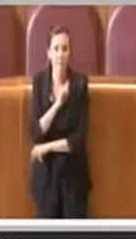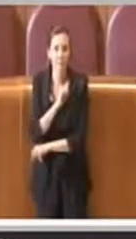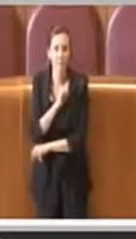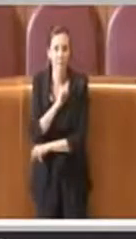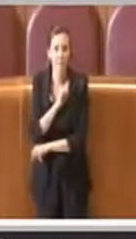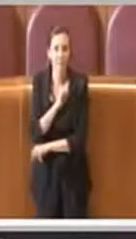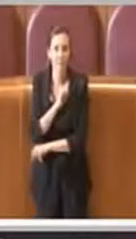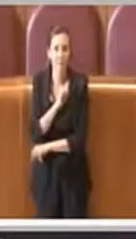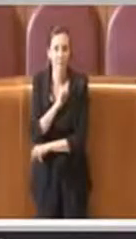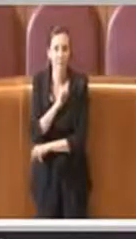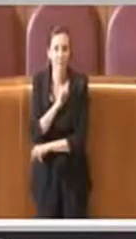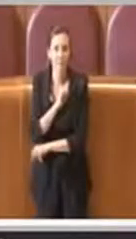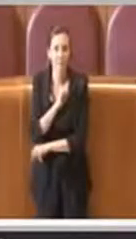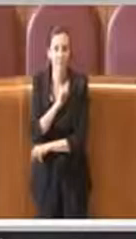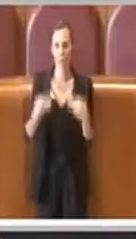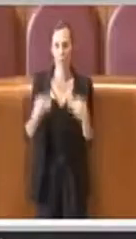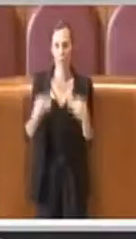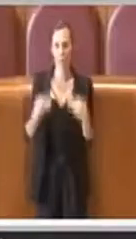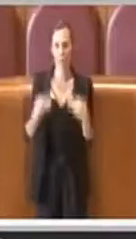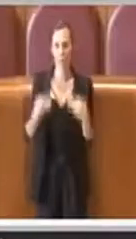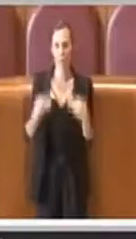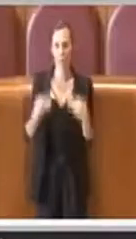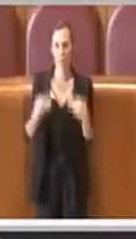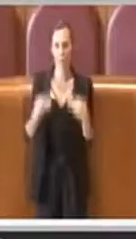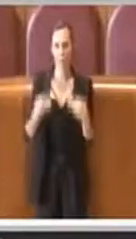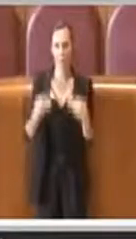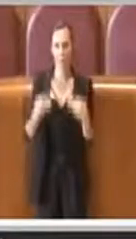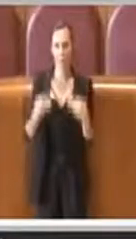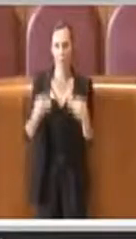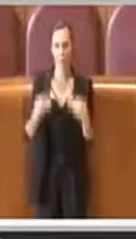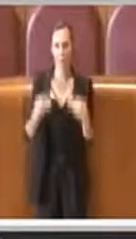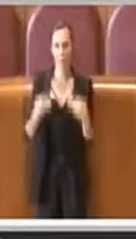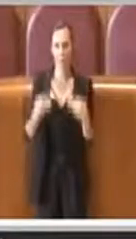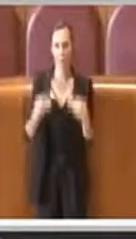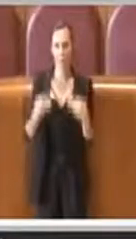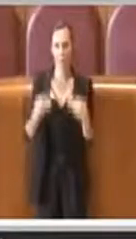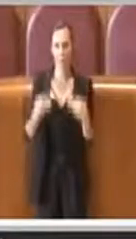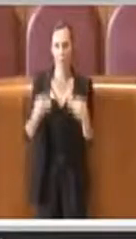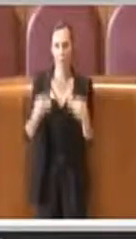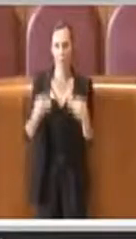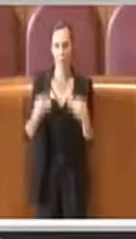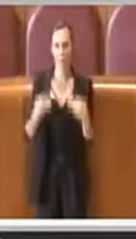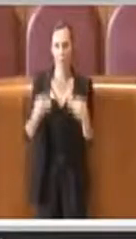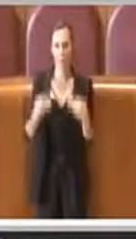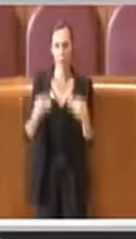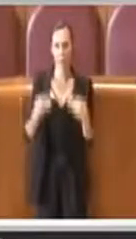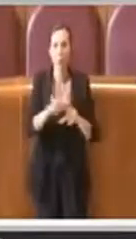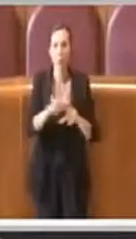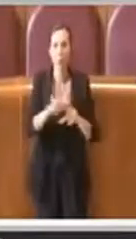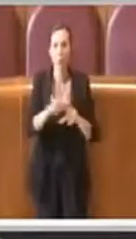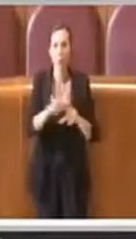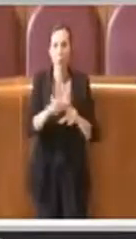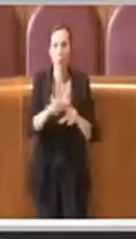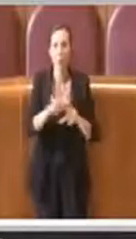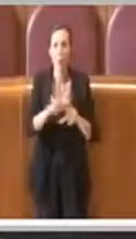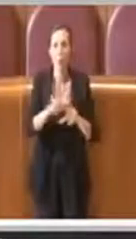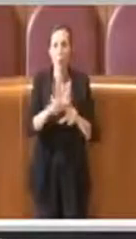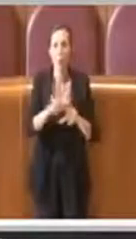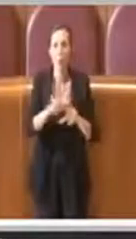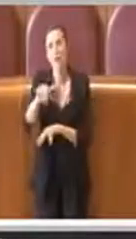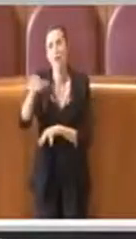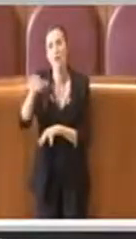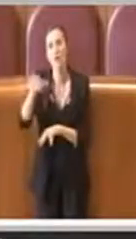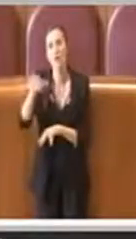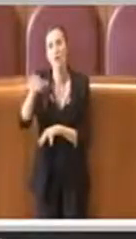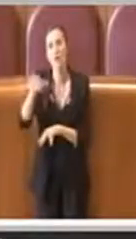nostra dignità ed anche nel rispetto della dignità dei lavoratori del Comune di Roma, del Comune di Fiumicino e di Ama.